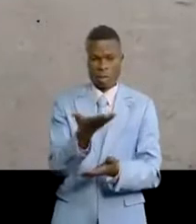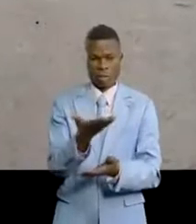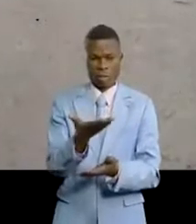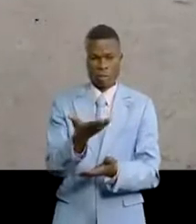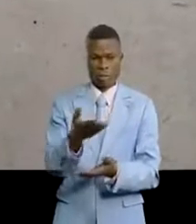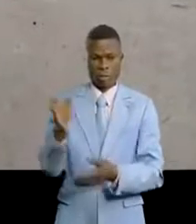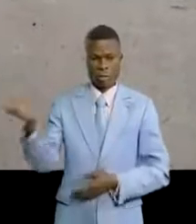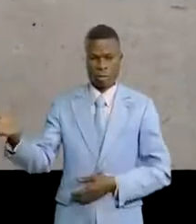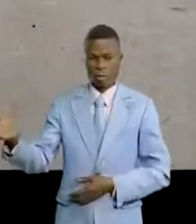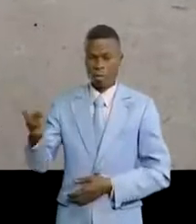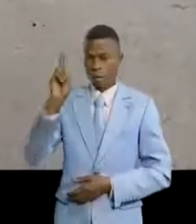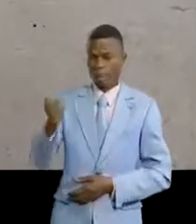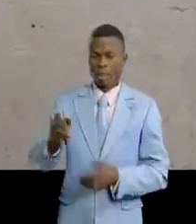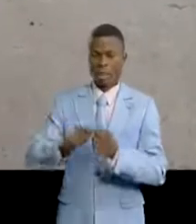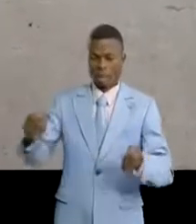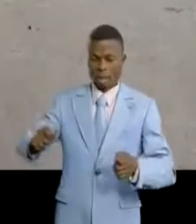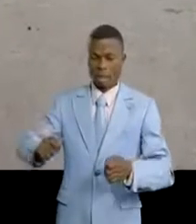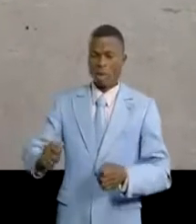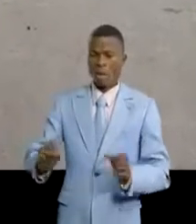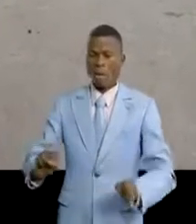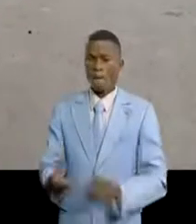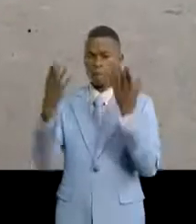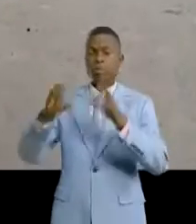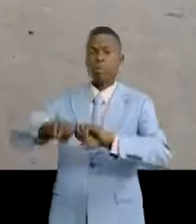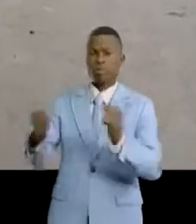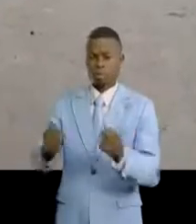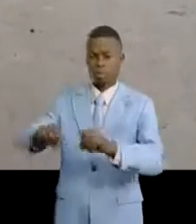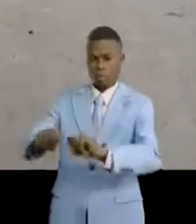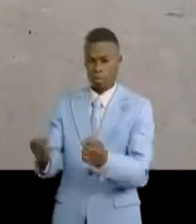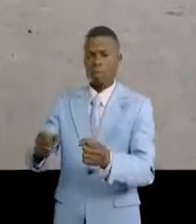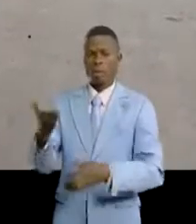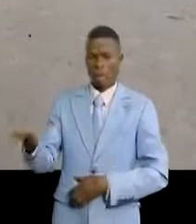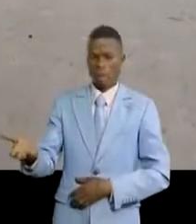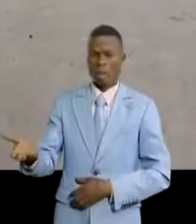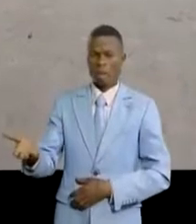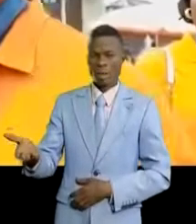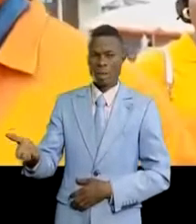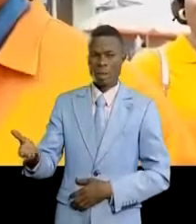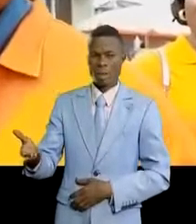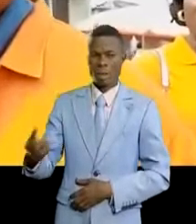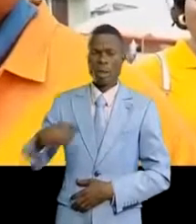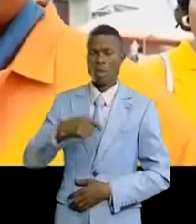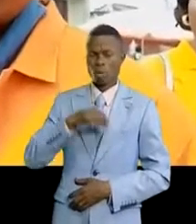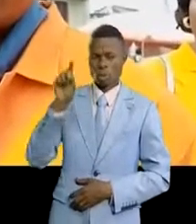200 mètres, avec des fissures, donc avec notre